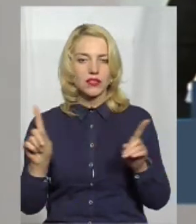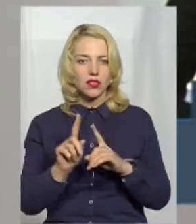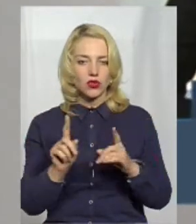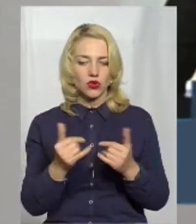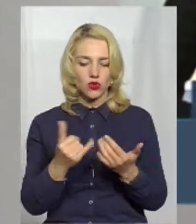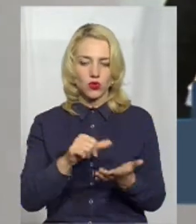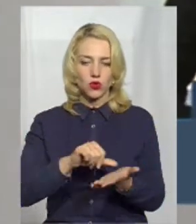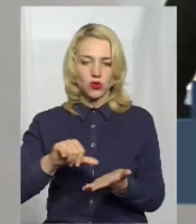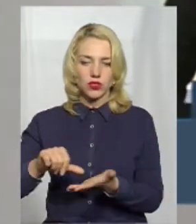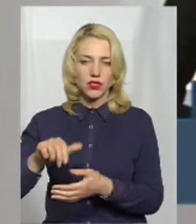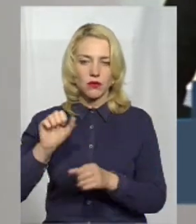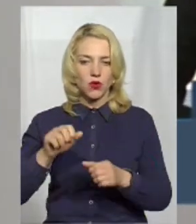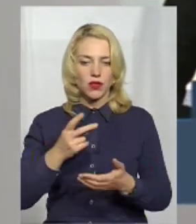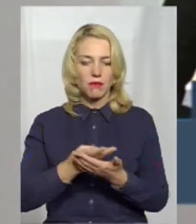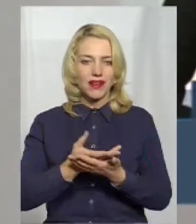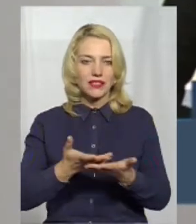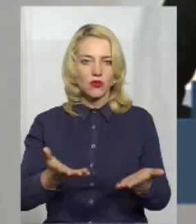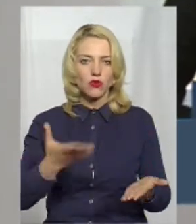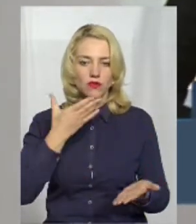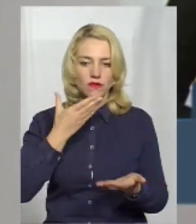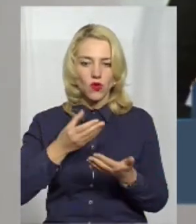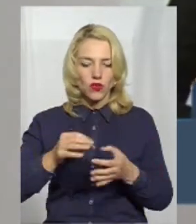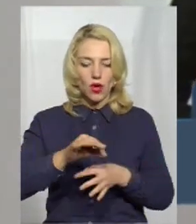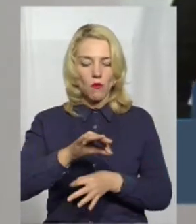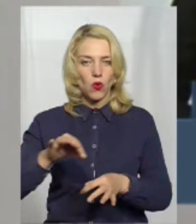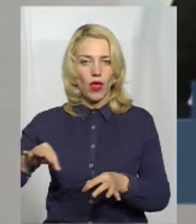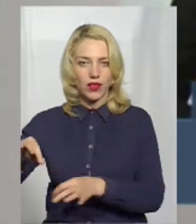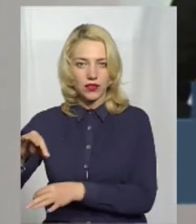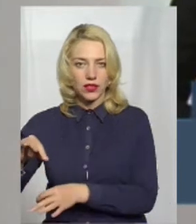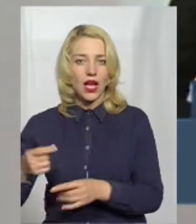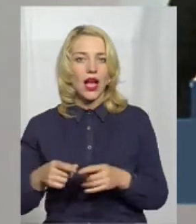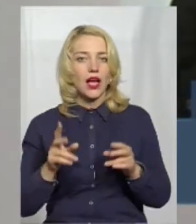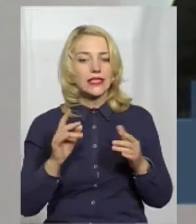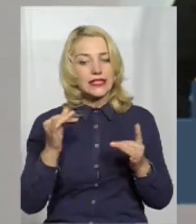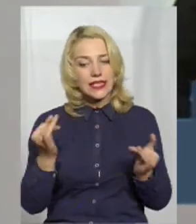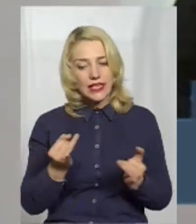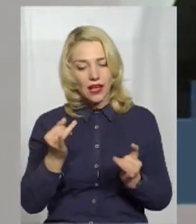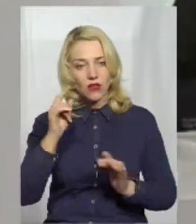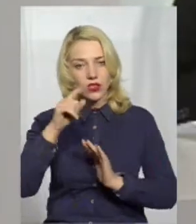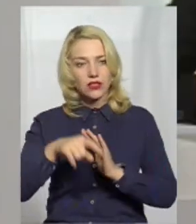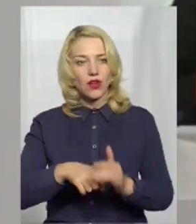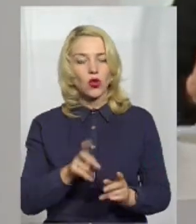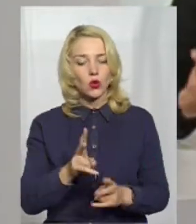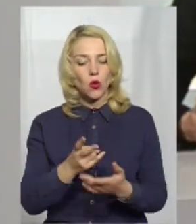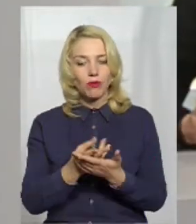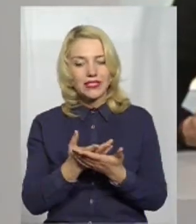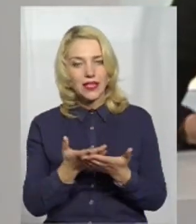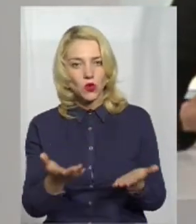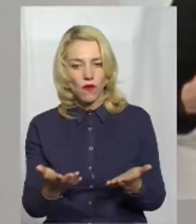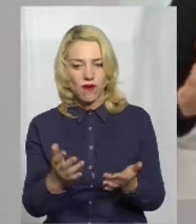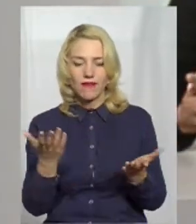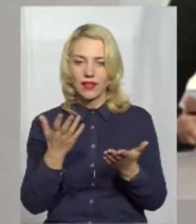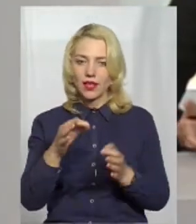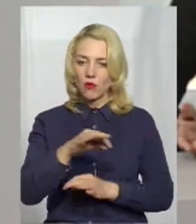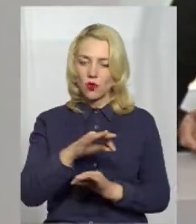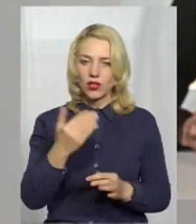теж говорили, могли презентувати свої проєкти. Цікаво дізнатися, хто презентував, який проєкт вам запам'ятався, який